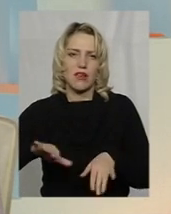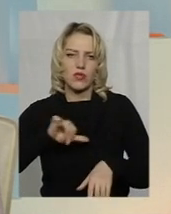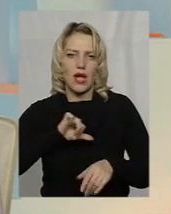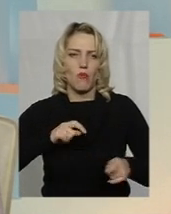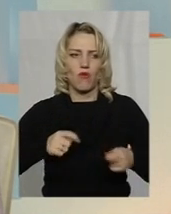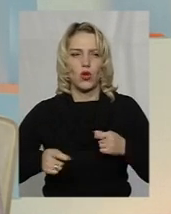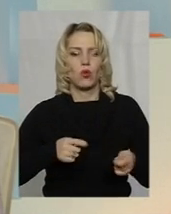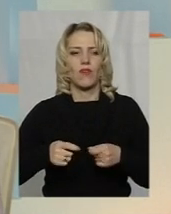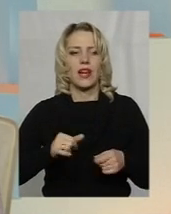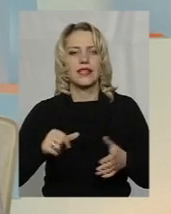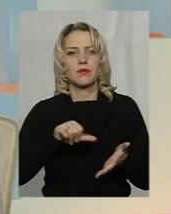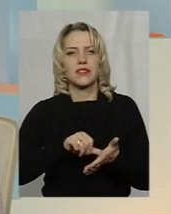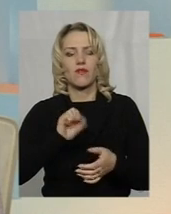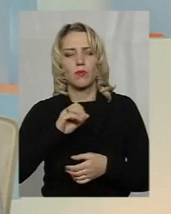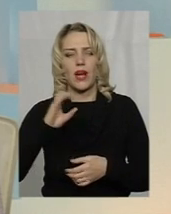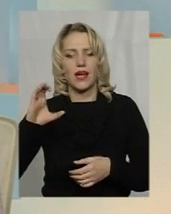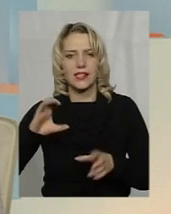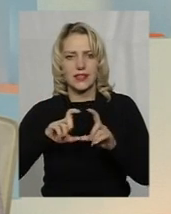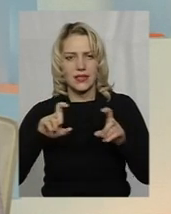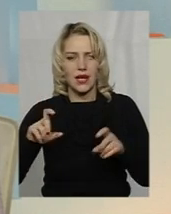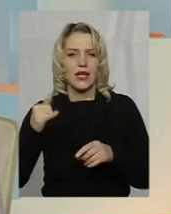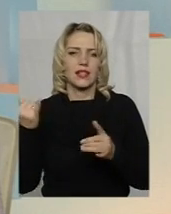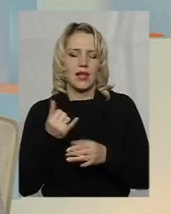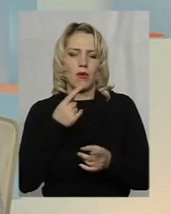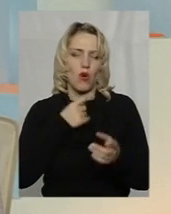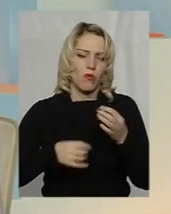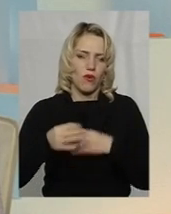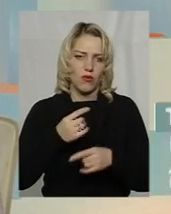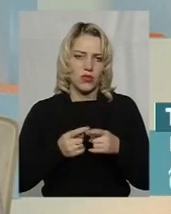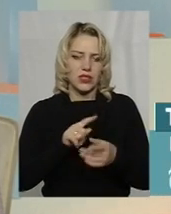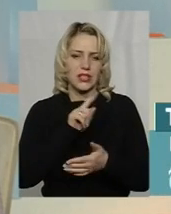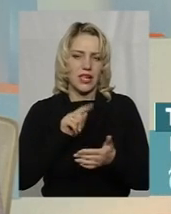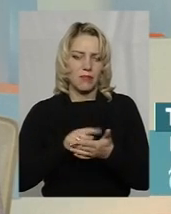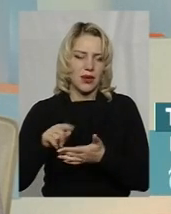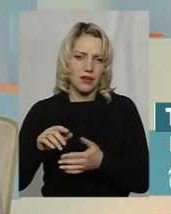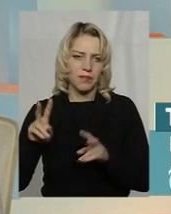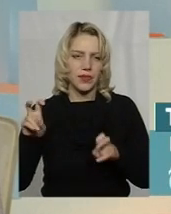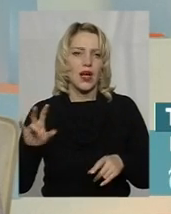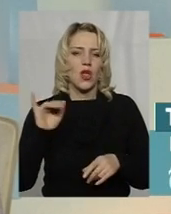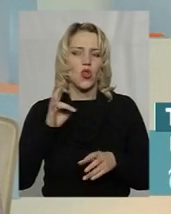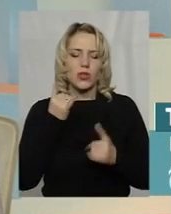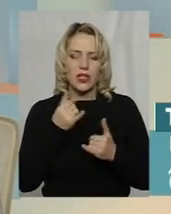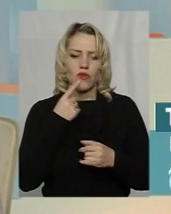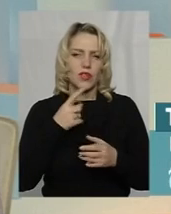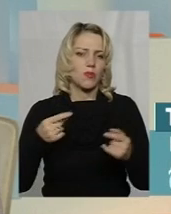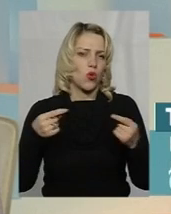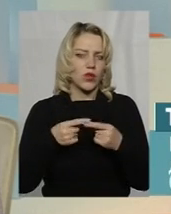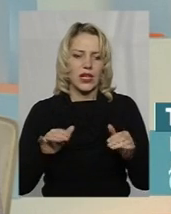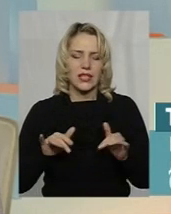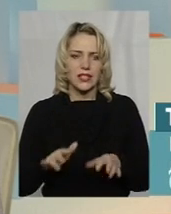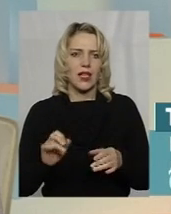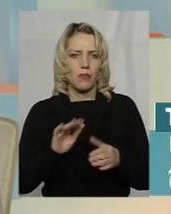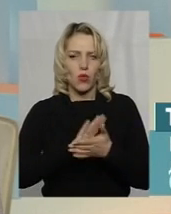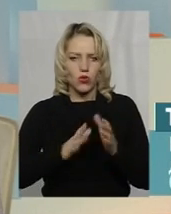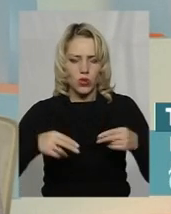з працівниками атомної станції, фахівцями. Треба цю тему проговорювати. Але наразі говорити про конкретні якісь дії або конкретні кроки, заключення